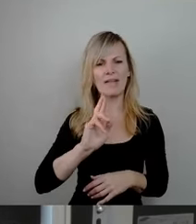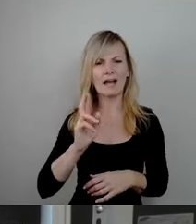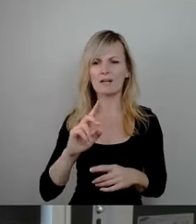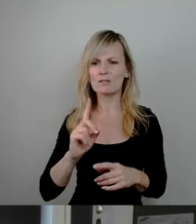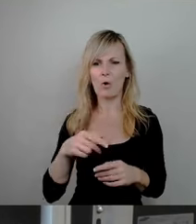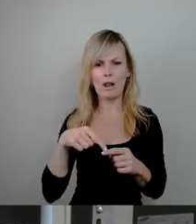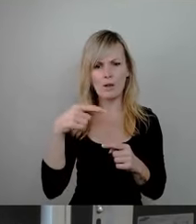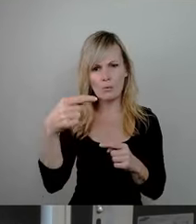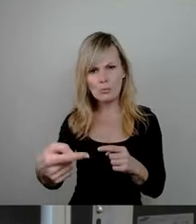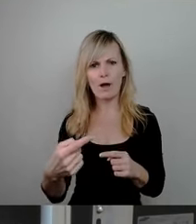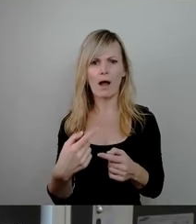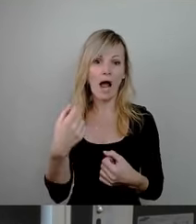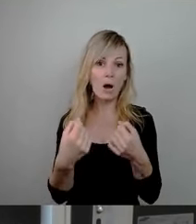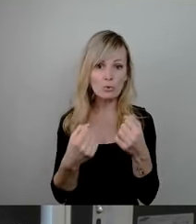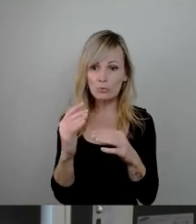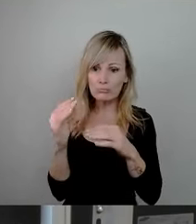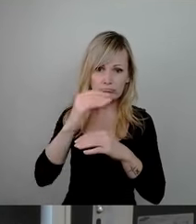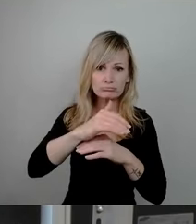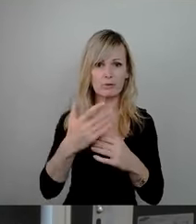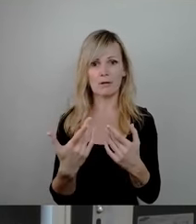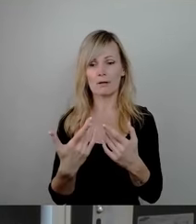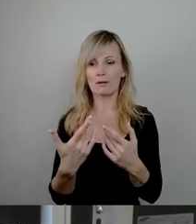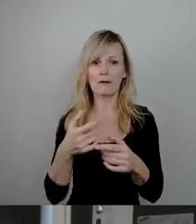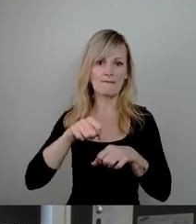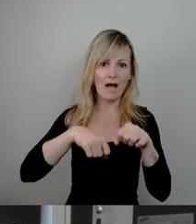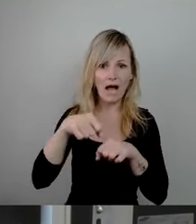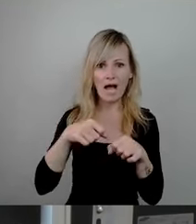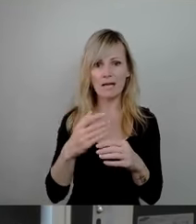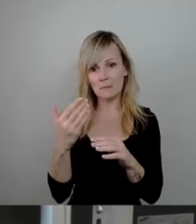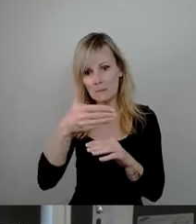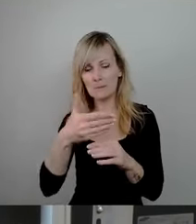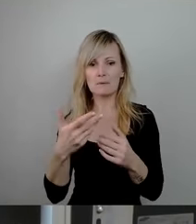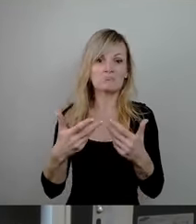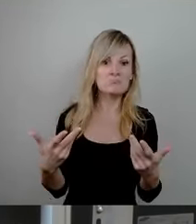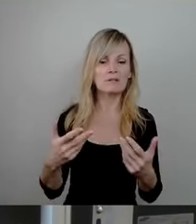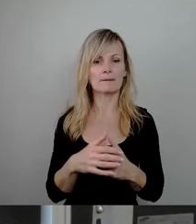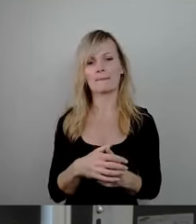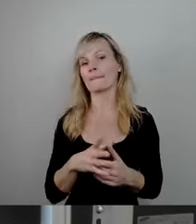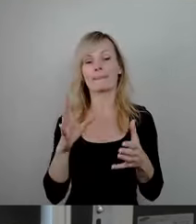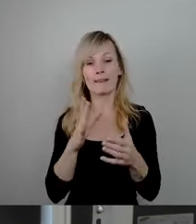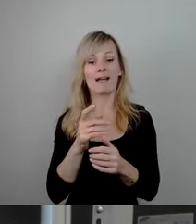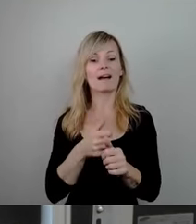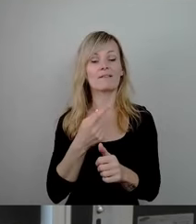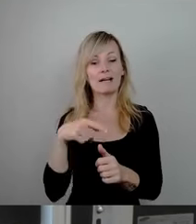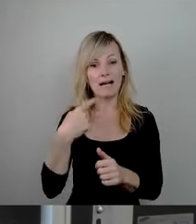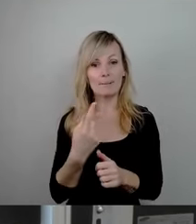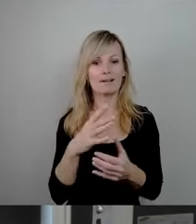Entscheidung gekoppelt ist ja die Folgebaukosten, die wir dann haben. Eine große Brücke,